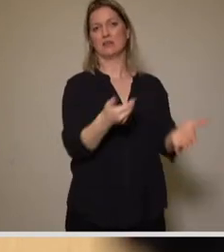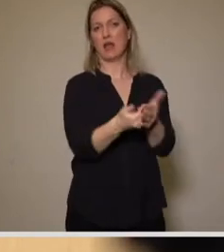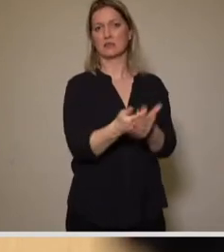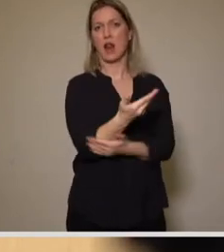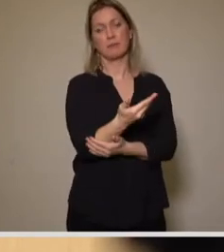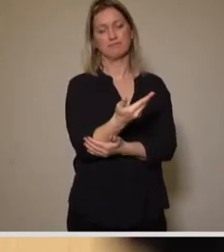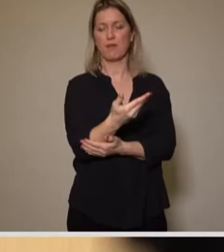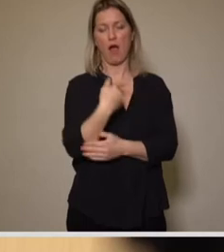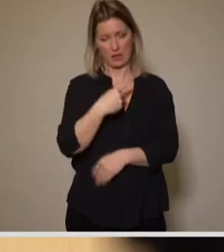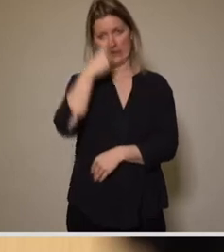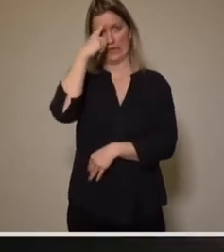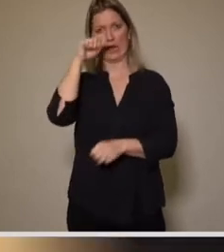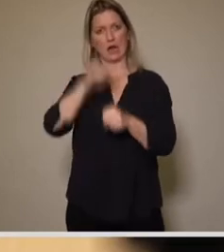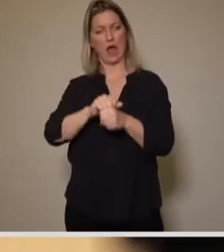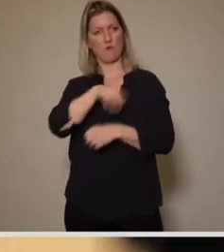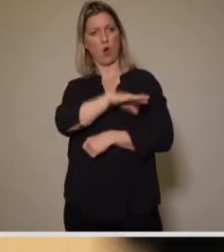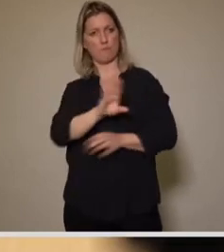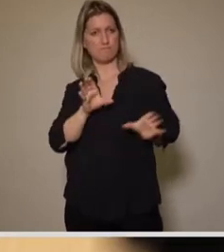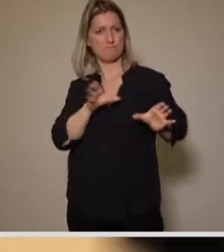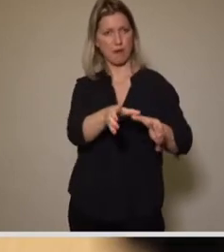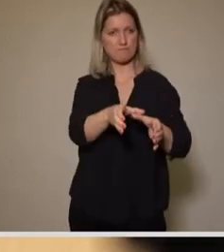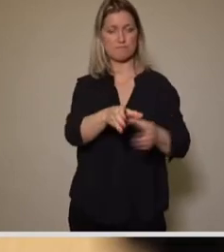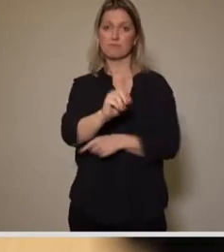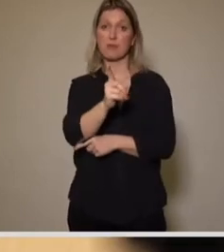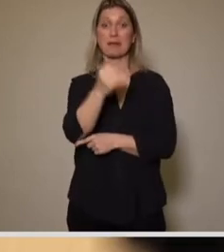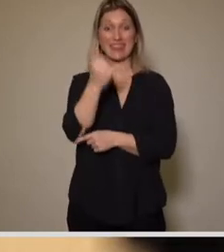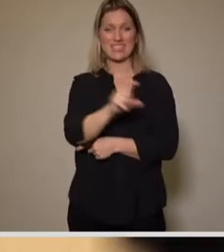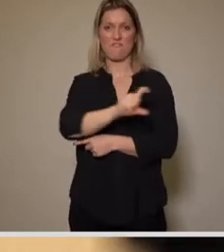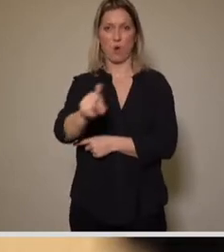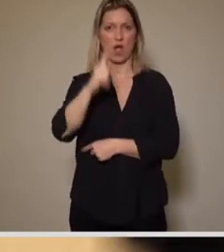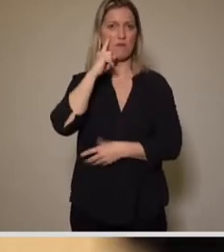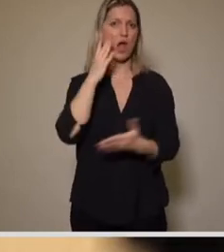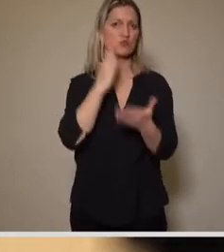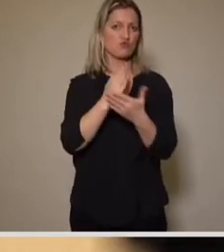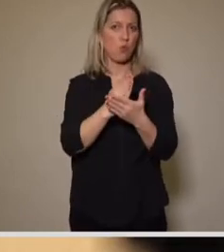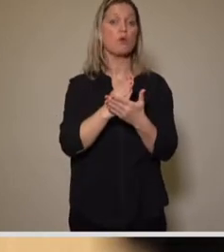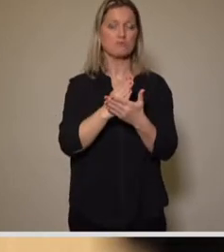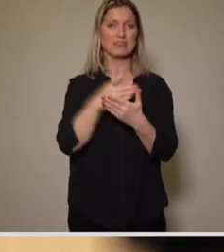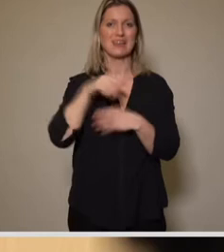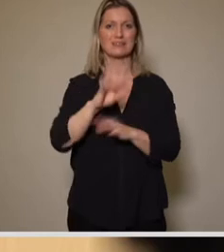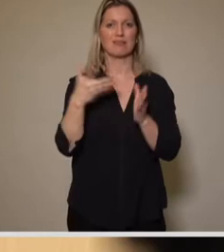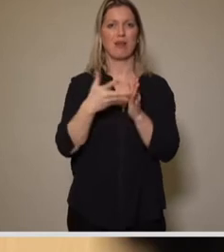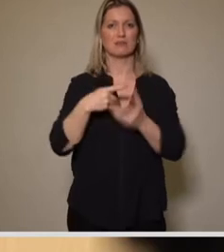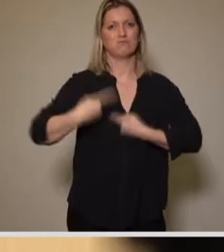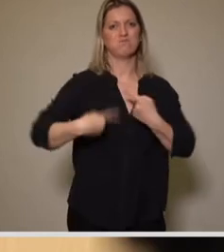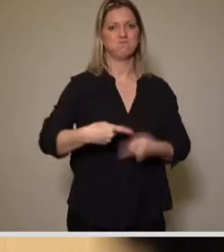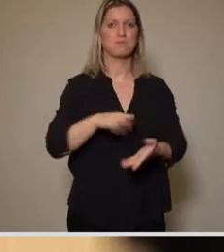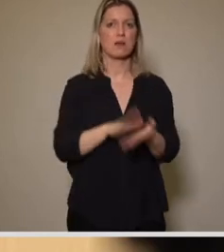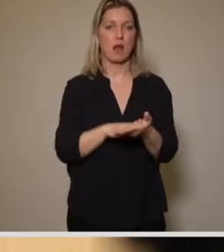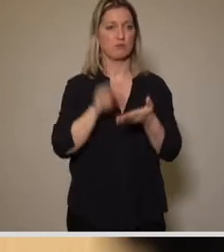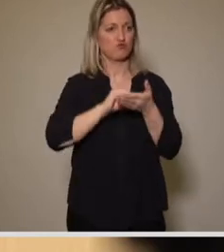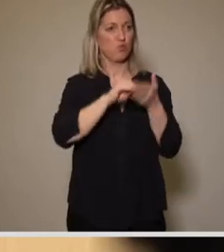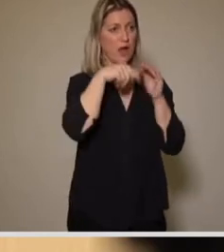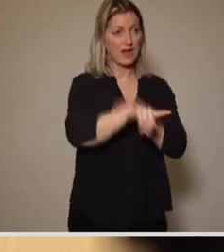nahe liegt. Aber Sie wissen, seit spätestens dieser Woche funktioniert auch das Testregime innerhalb von Schulen